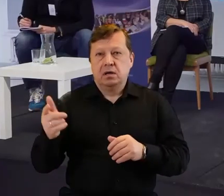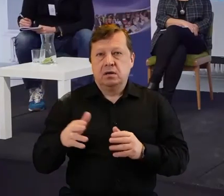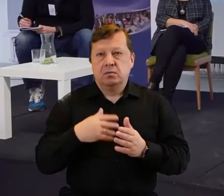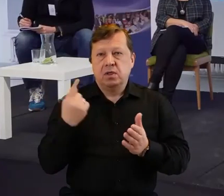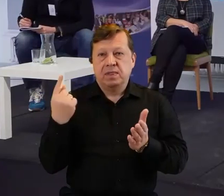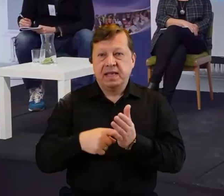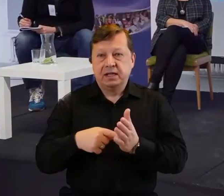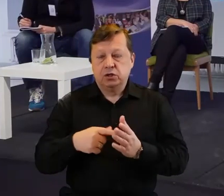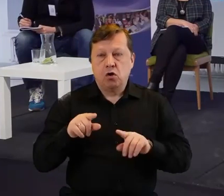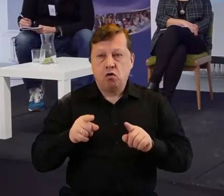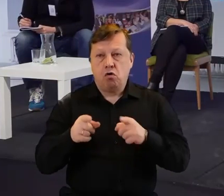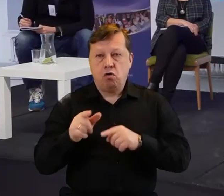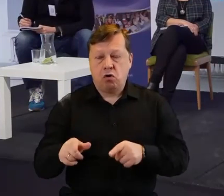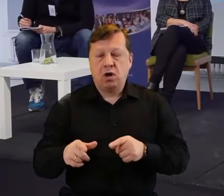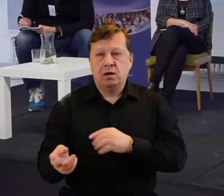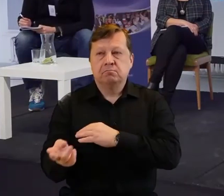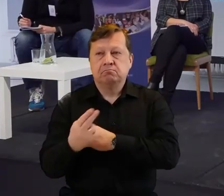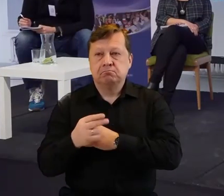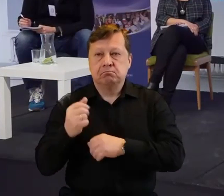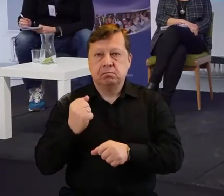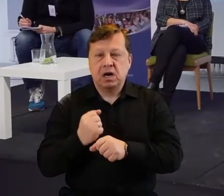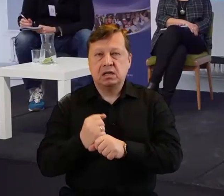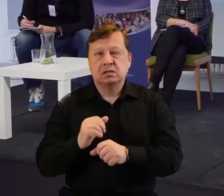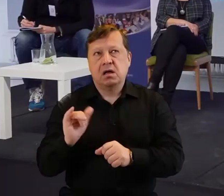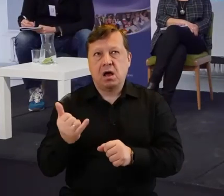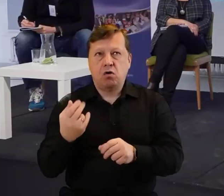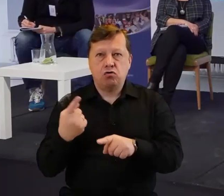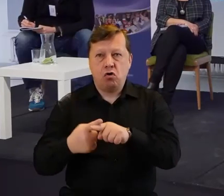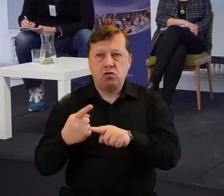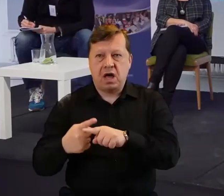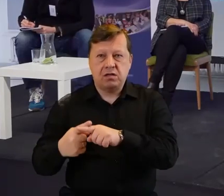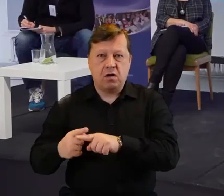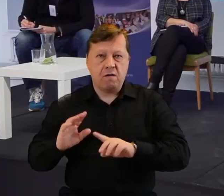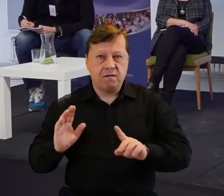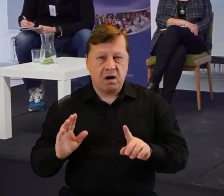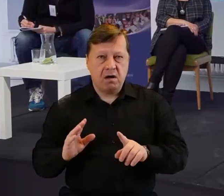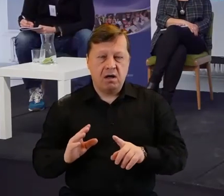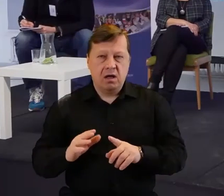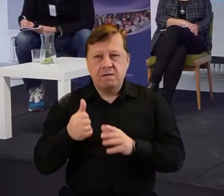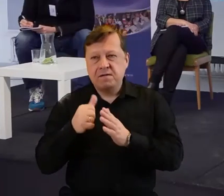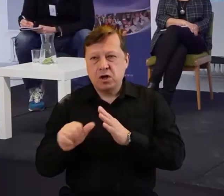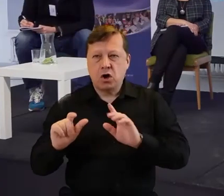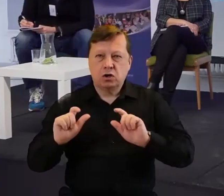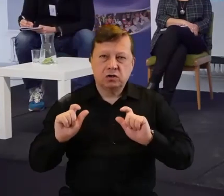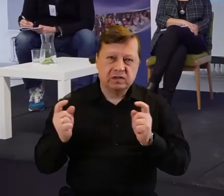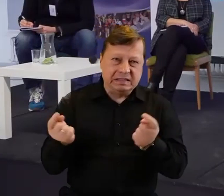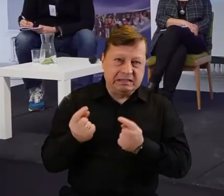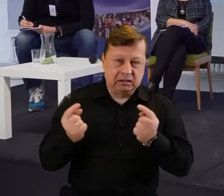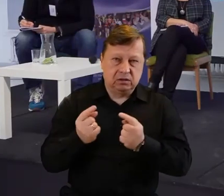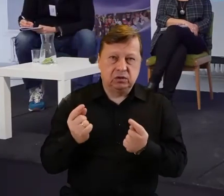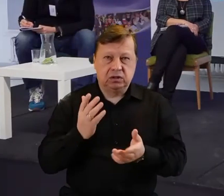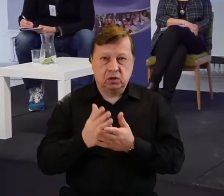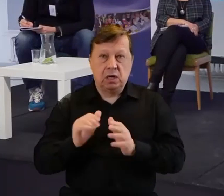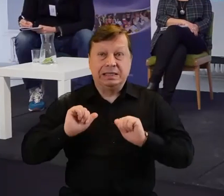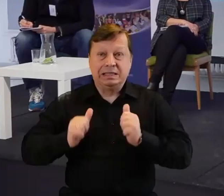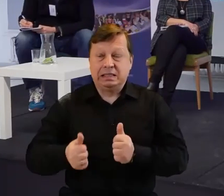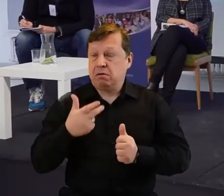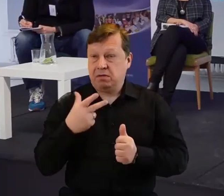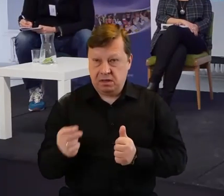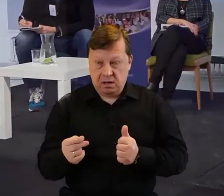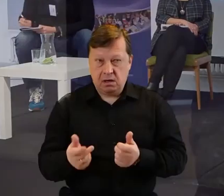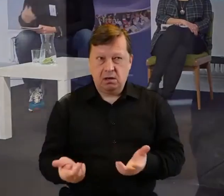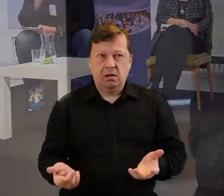zatrudnia tylko ewentualnie dodatkowo w wyjątkowych wypadkach, nie systematycznie,